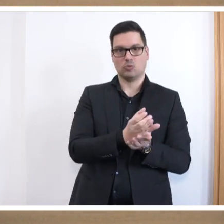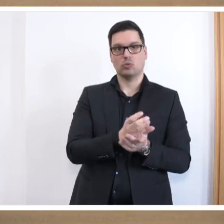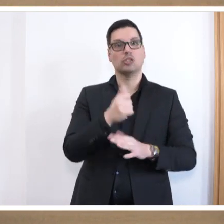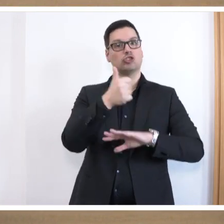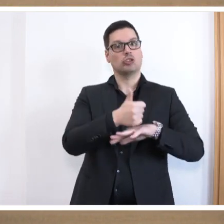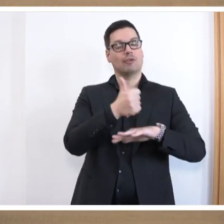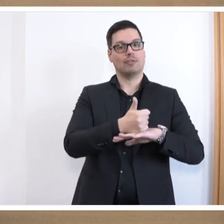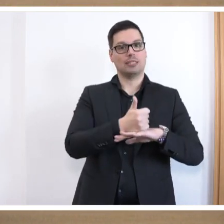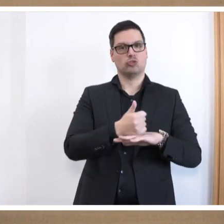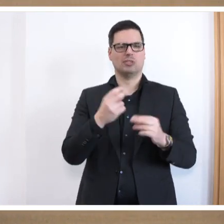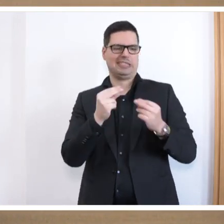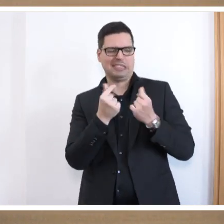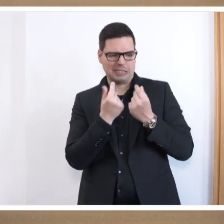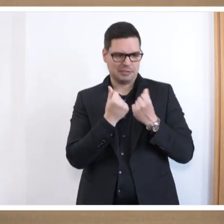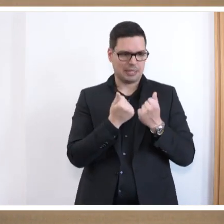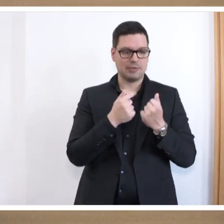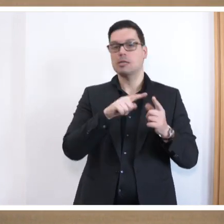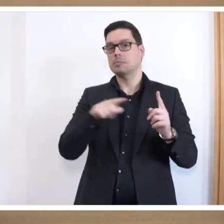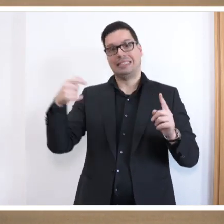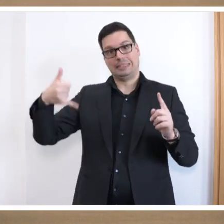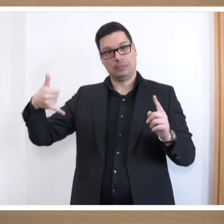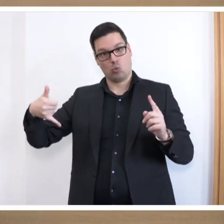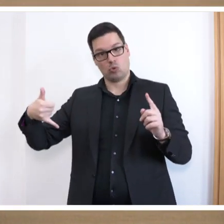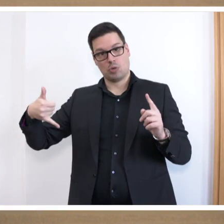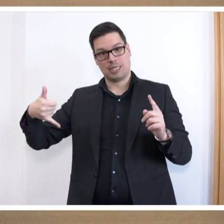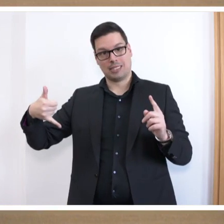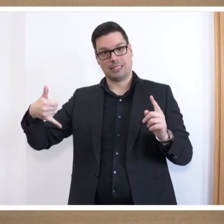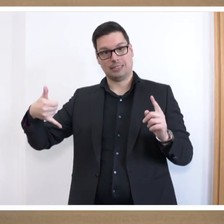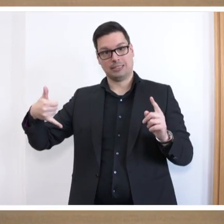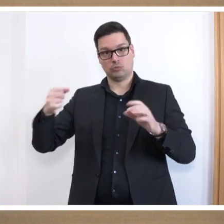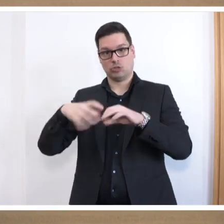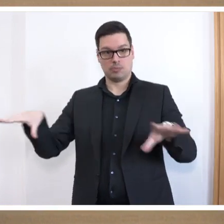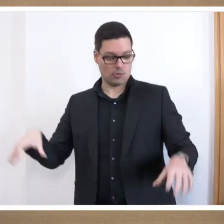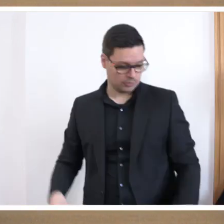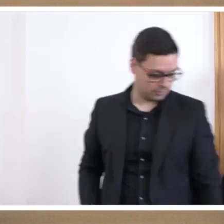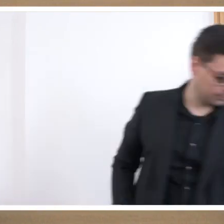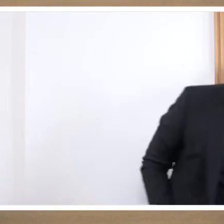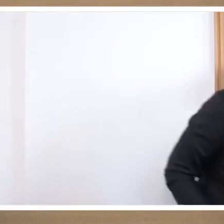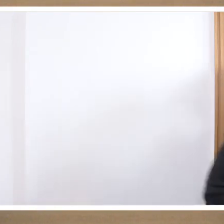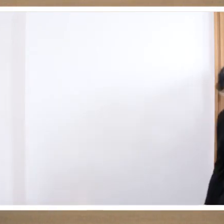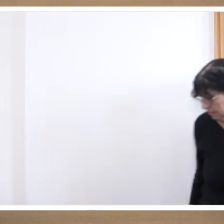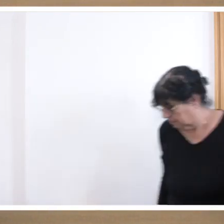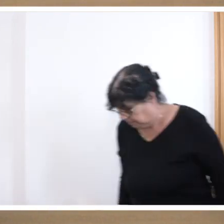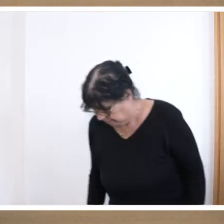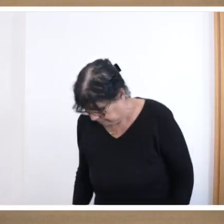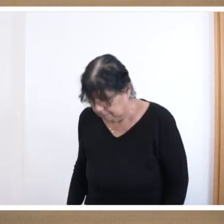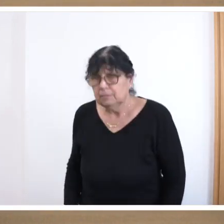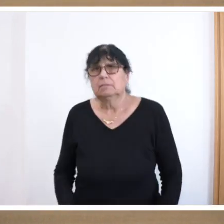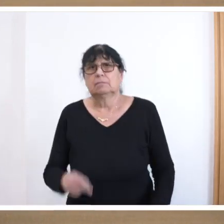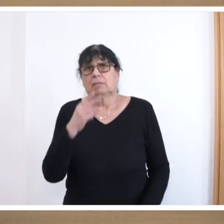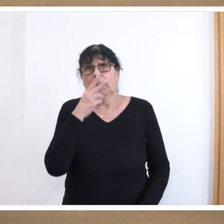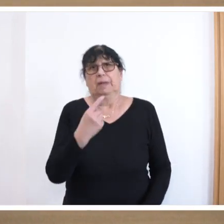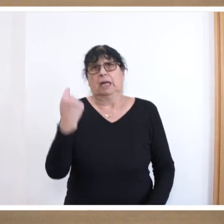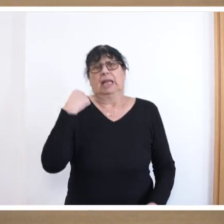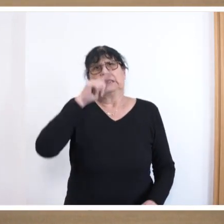von Beginn an Zweifel aufwarf, bis zum heutigen Tag und dem erwähnten Scherbenhaufen. Mit Blick auf die vergangenen Monate